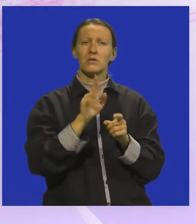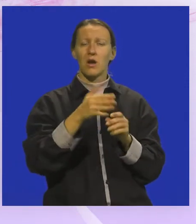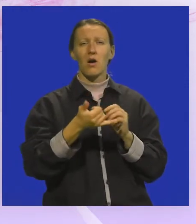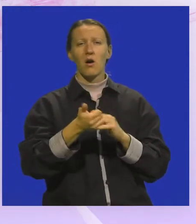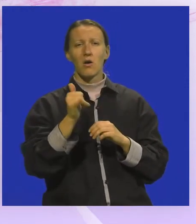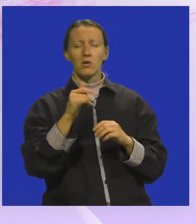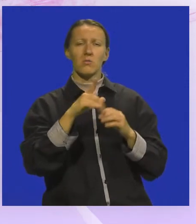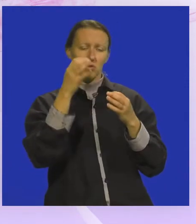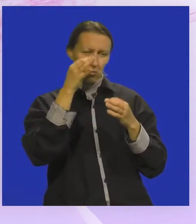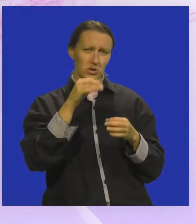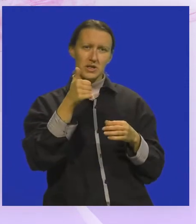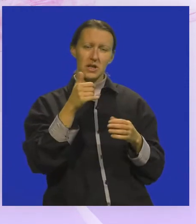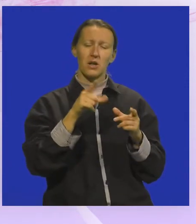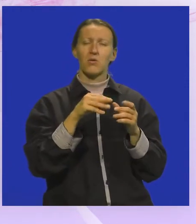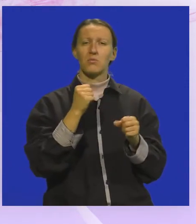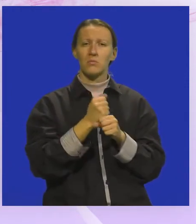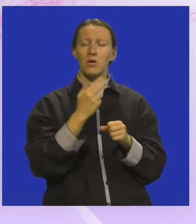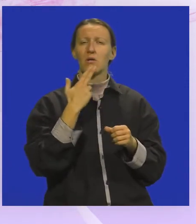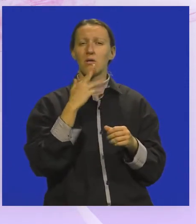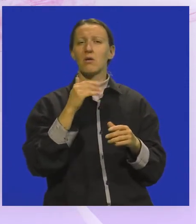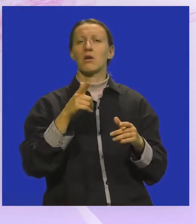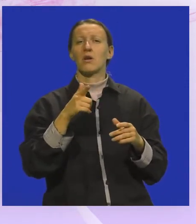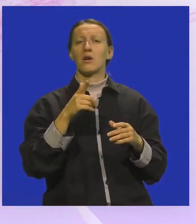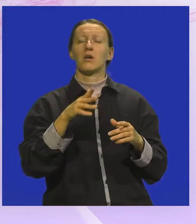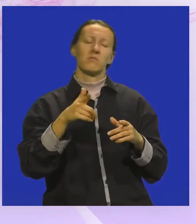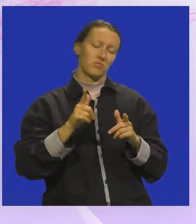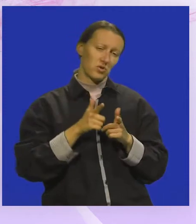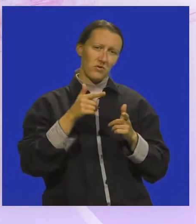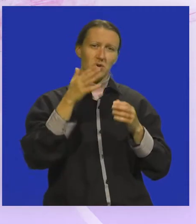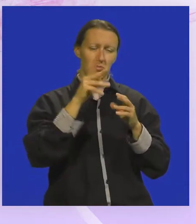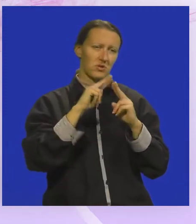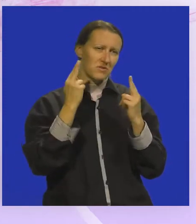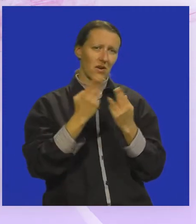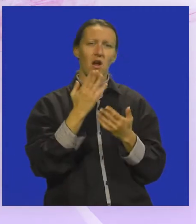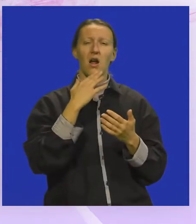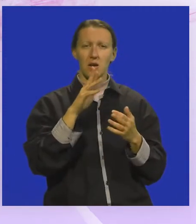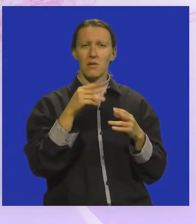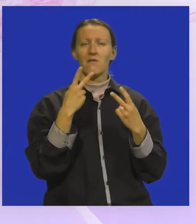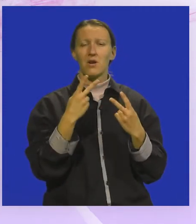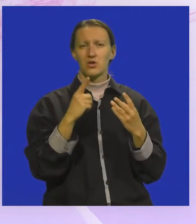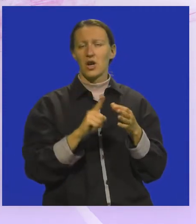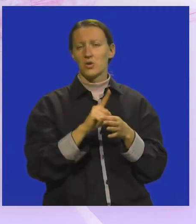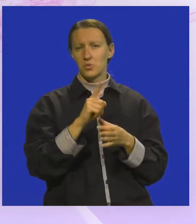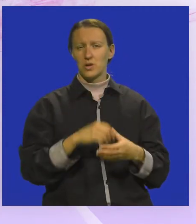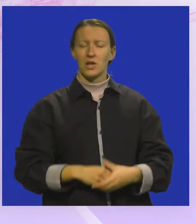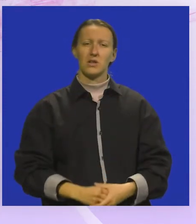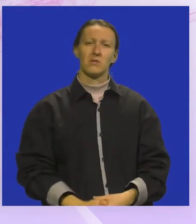odamo počest jednom mažaninu kojeg je život odvojeno tako po svijetu, ali ostvario značajan rezultat.